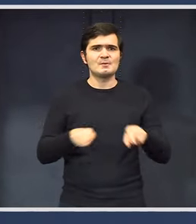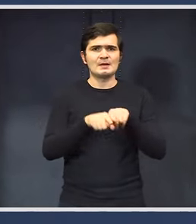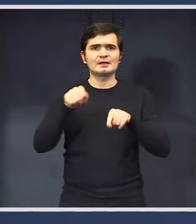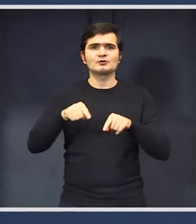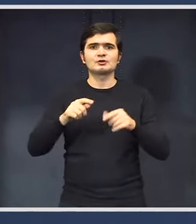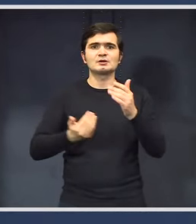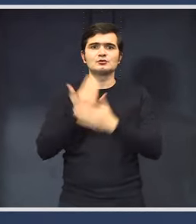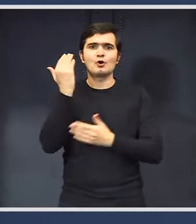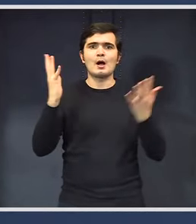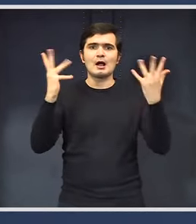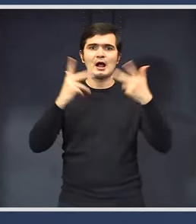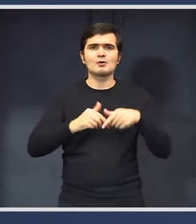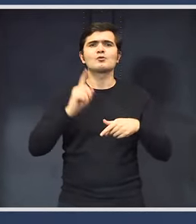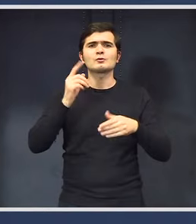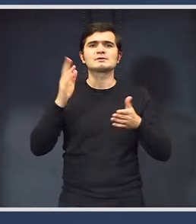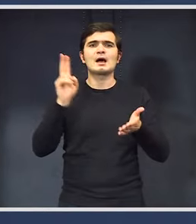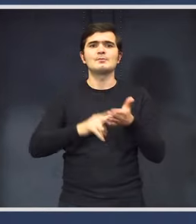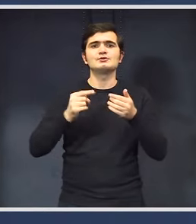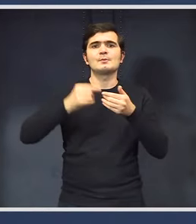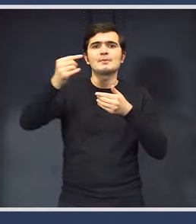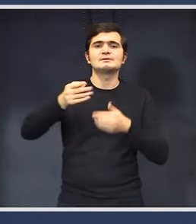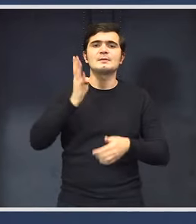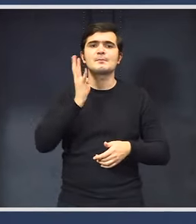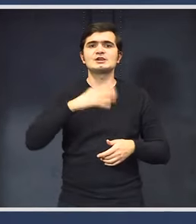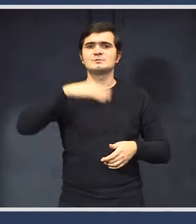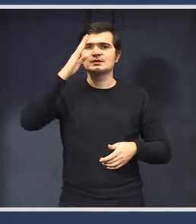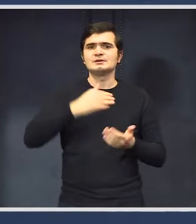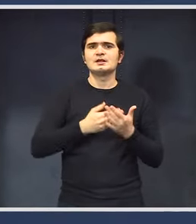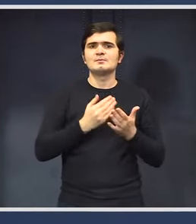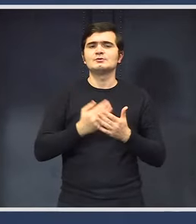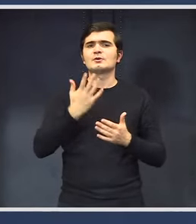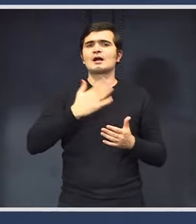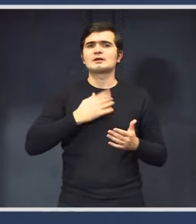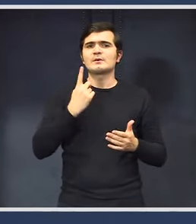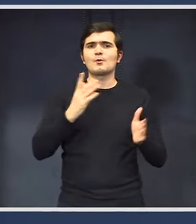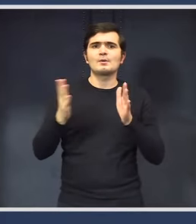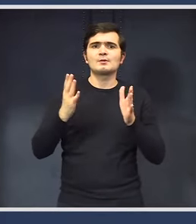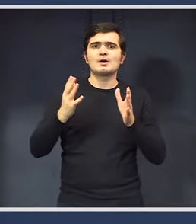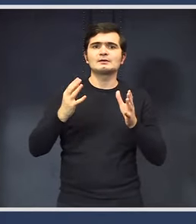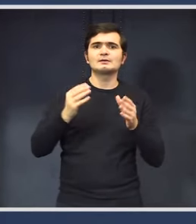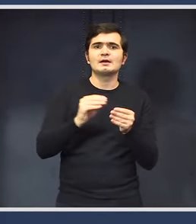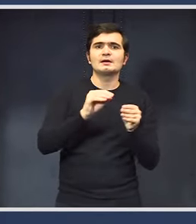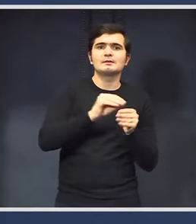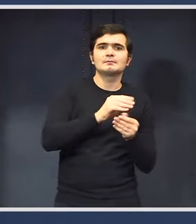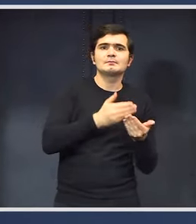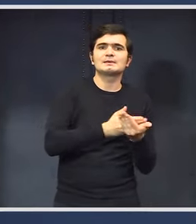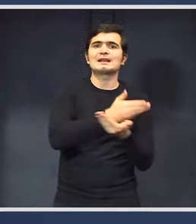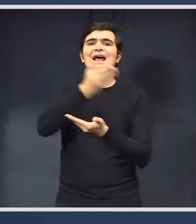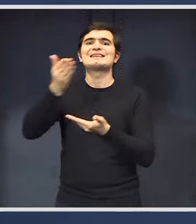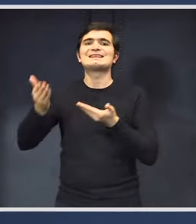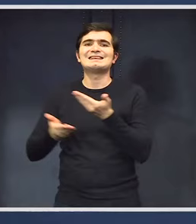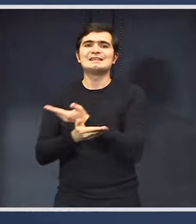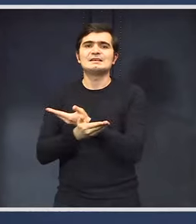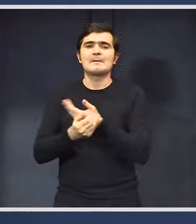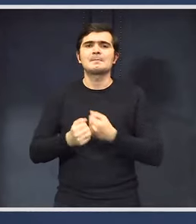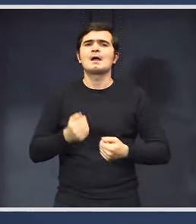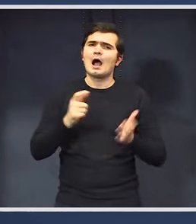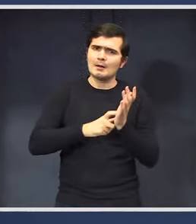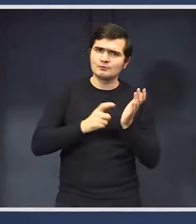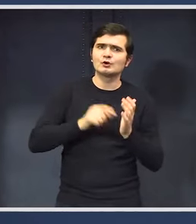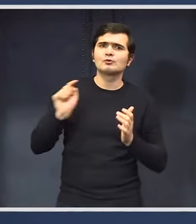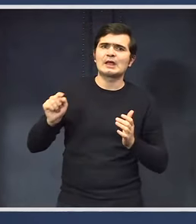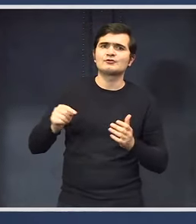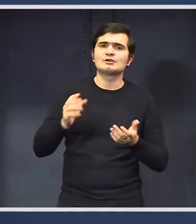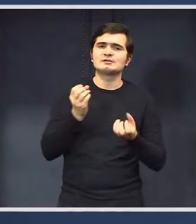Ea se va aplica peste 14 zile tocmai pentru a avea o perioadă de tranziție. Am cerut și eu aceste date.